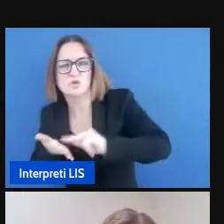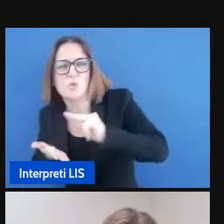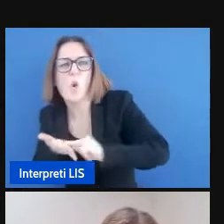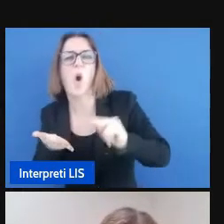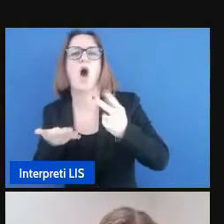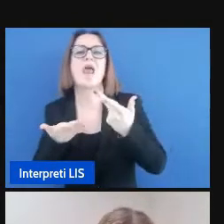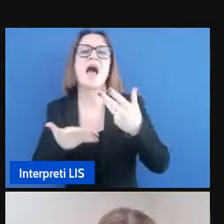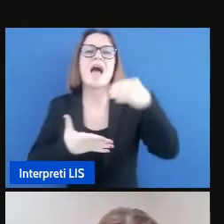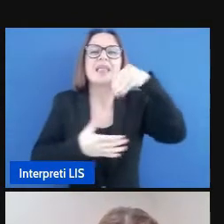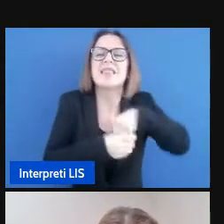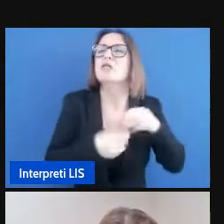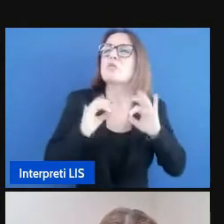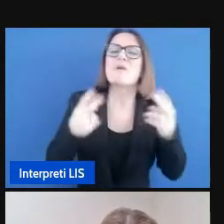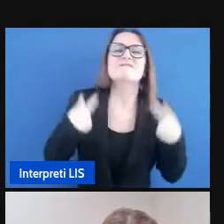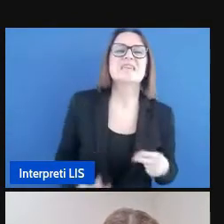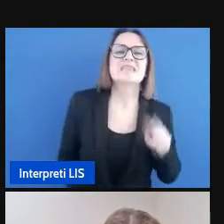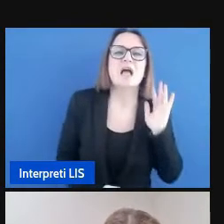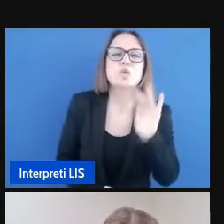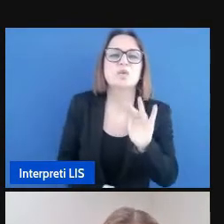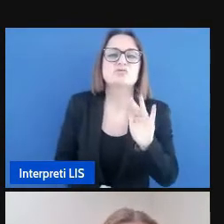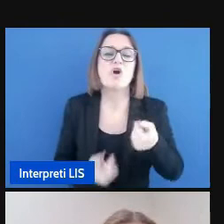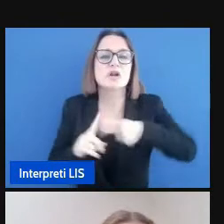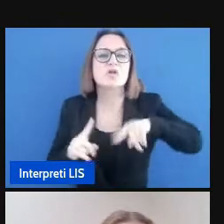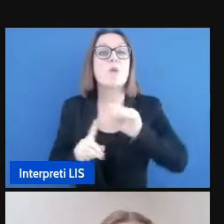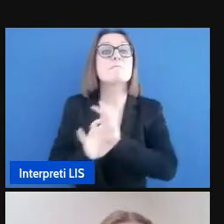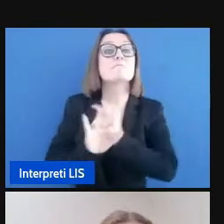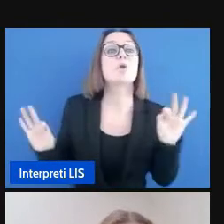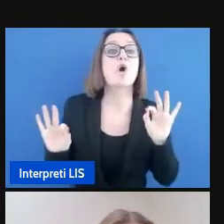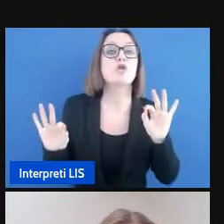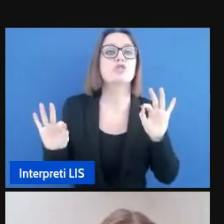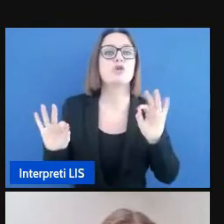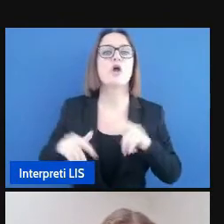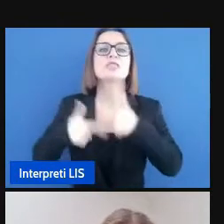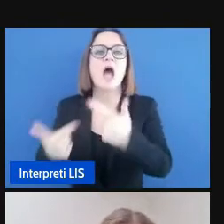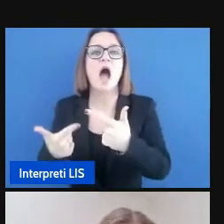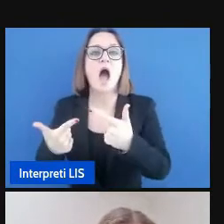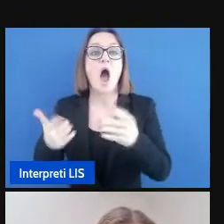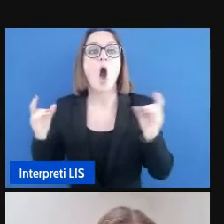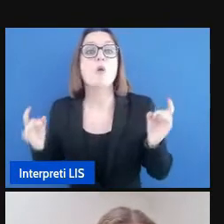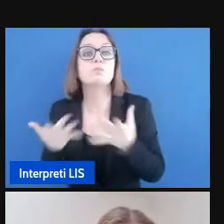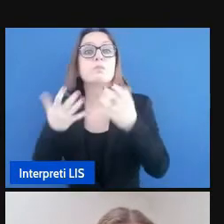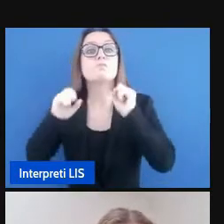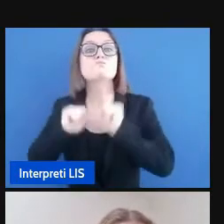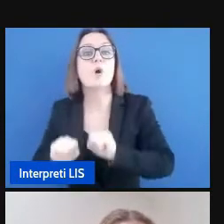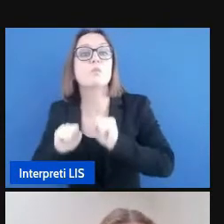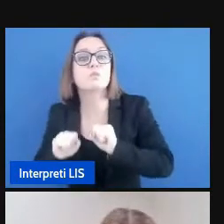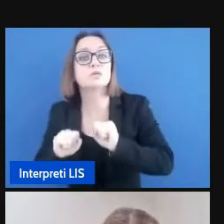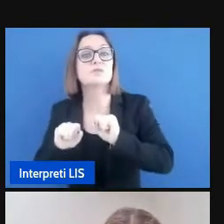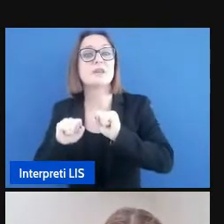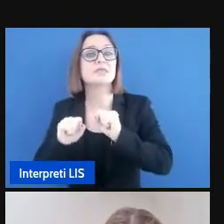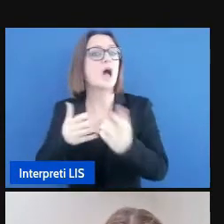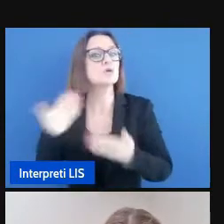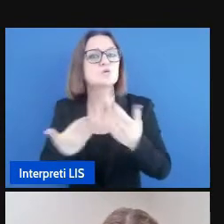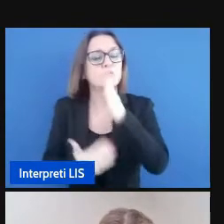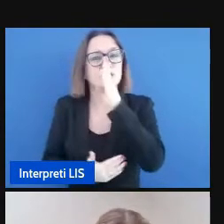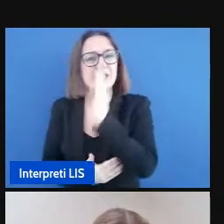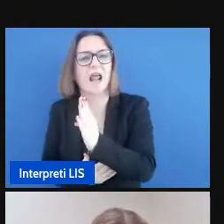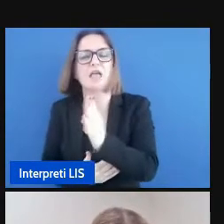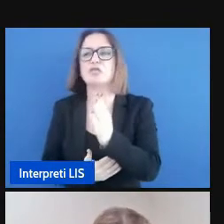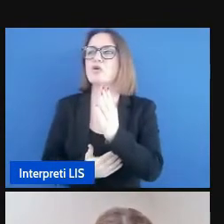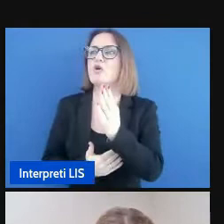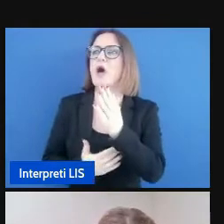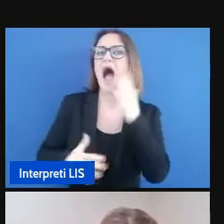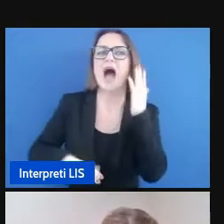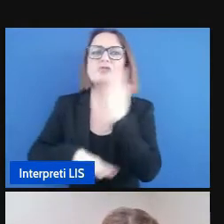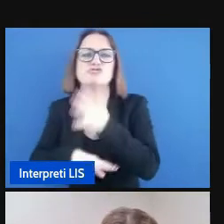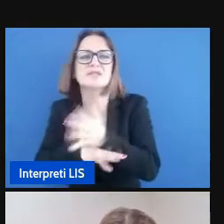vita quotidiana per dare piena opportunità di accesso all'apprendimento all'istruzione e al modo